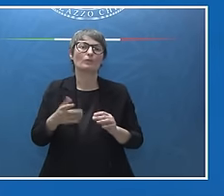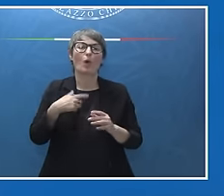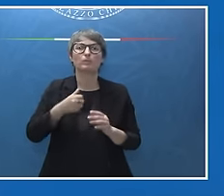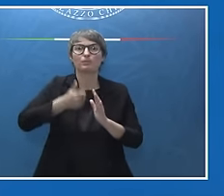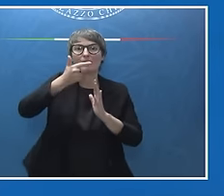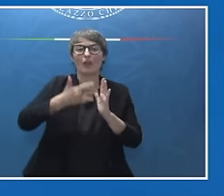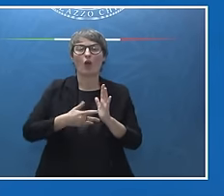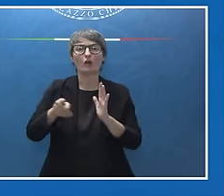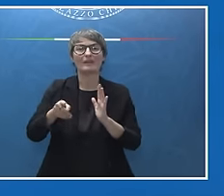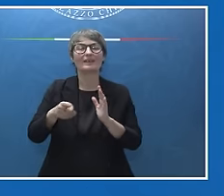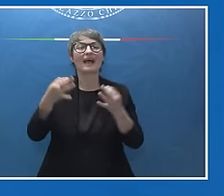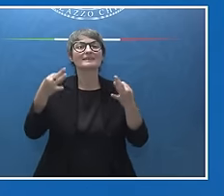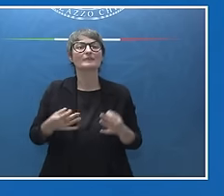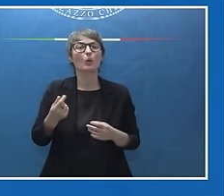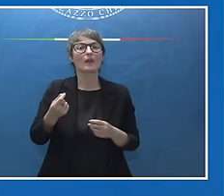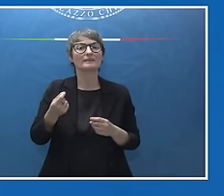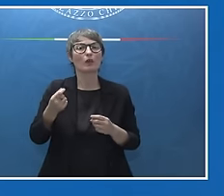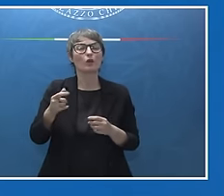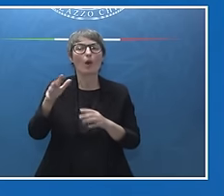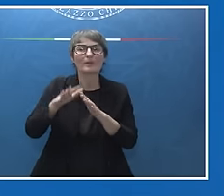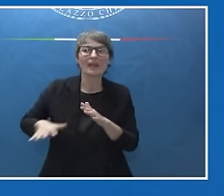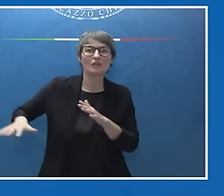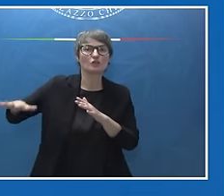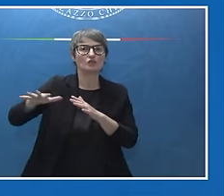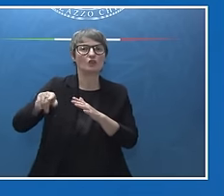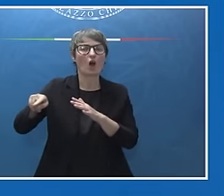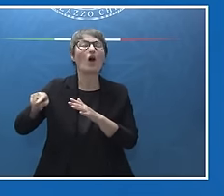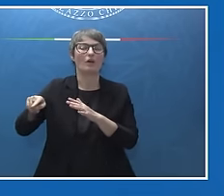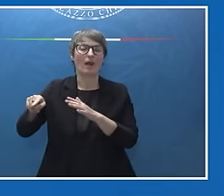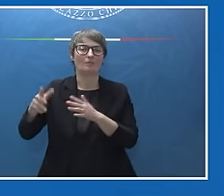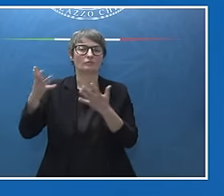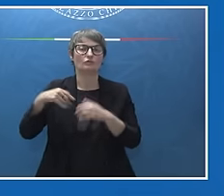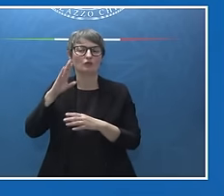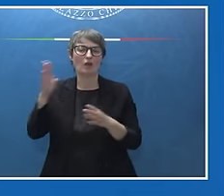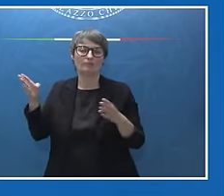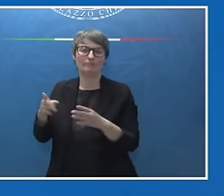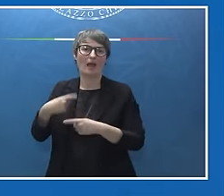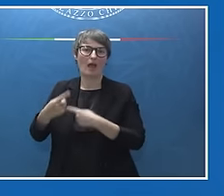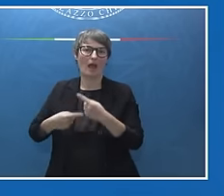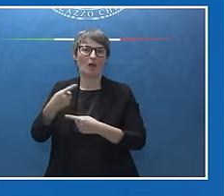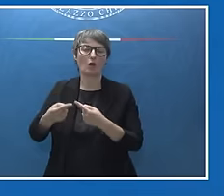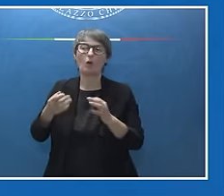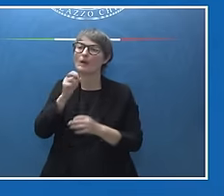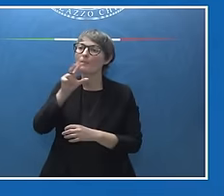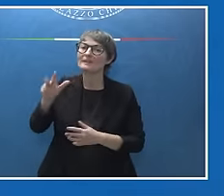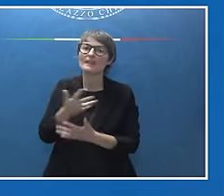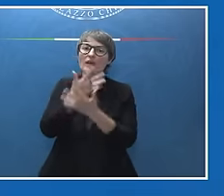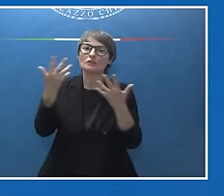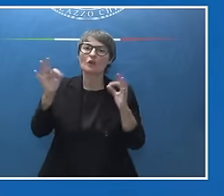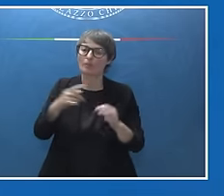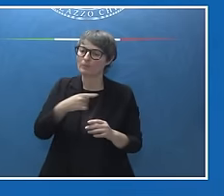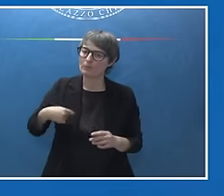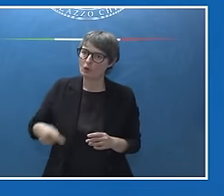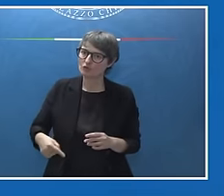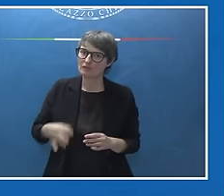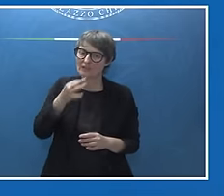economica, con l'obiettivo chiaramente di dare un messaggio chiaro, particolarmente alla Cina noi siamo aperti